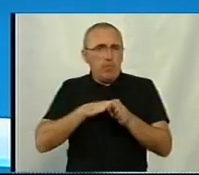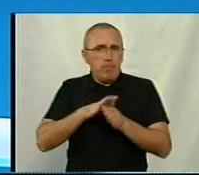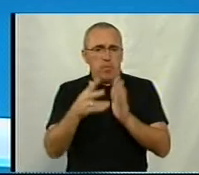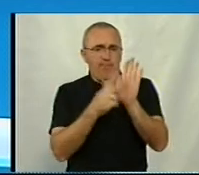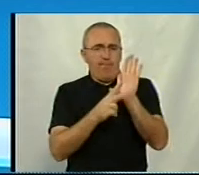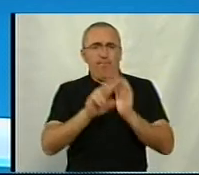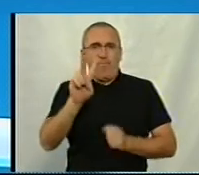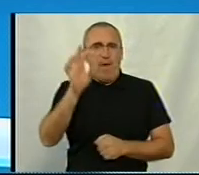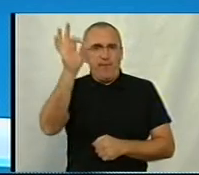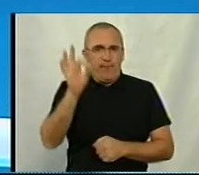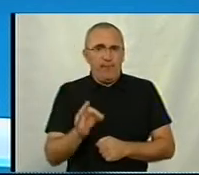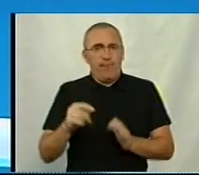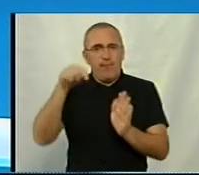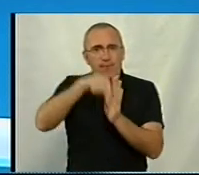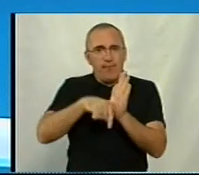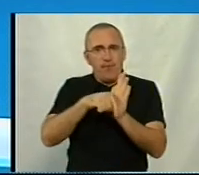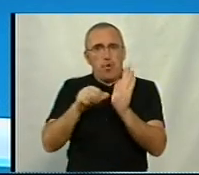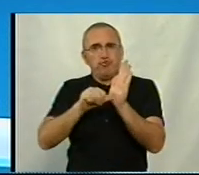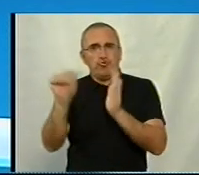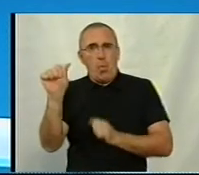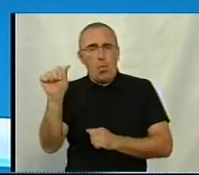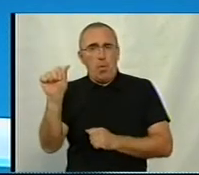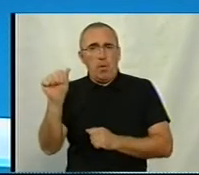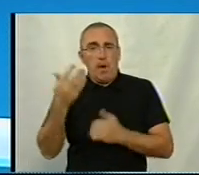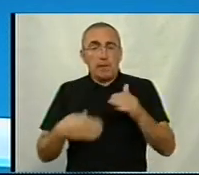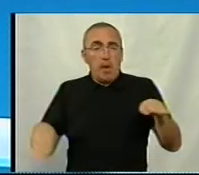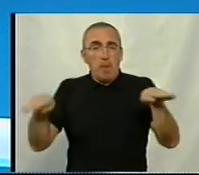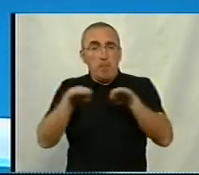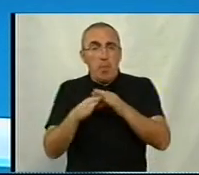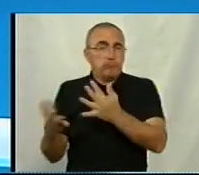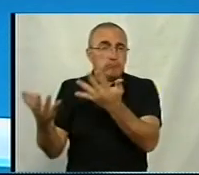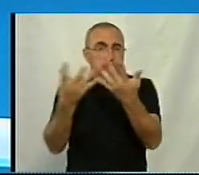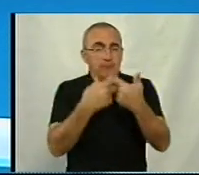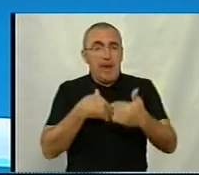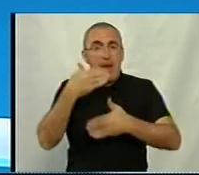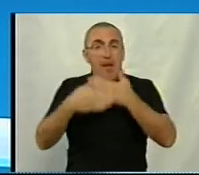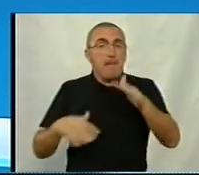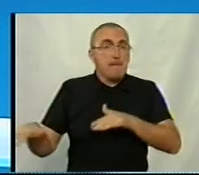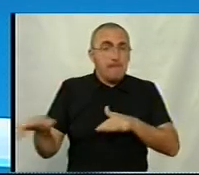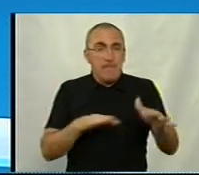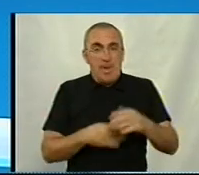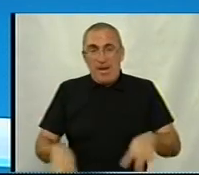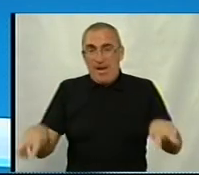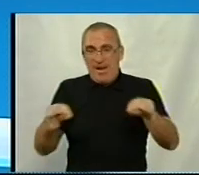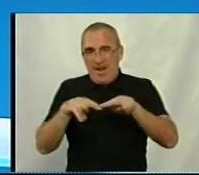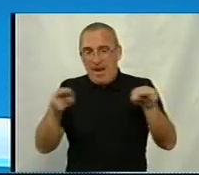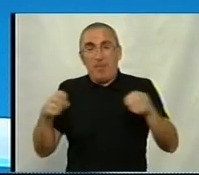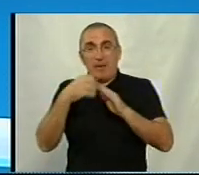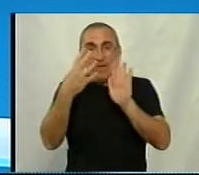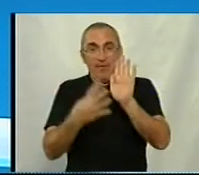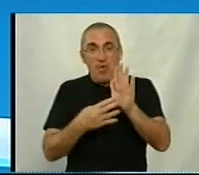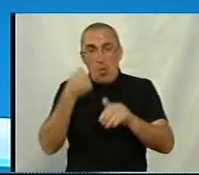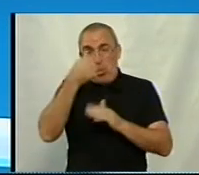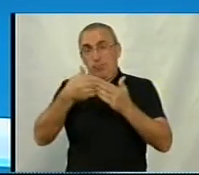82%, внутрішня – на 61%. Якщо порівняти ці дані з етапом підготовки, аналогічним до 2019 року